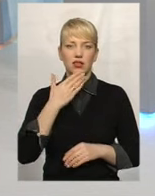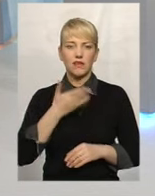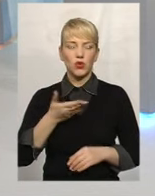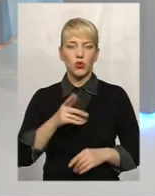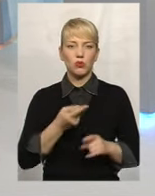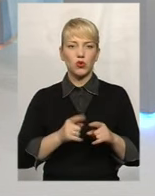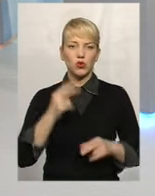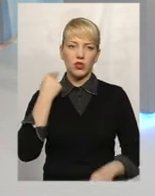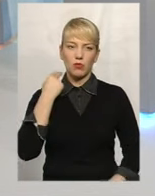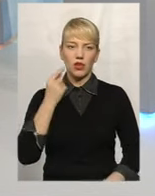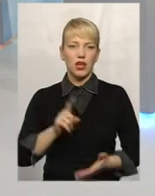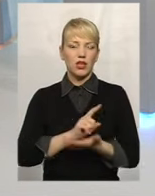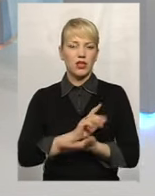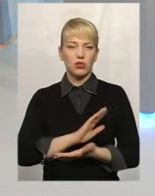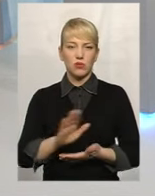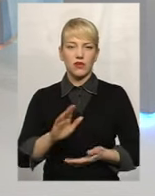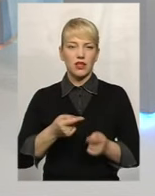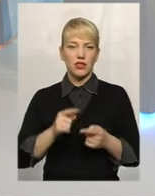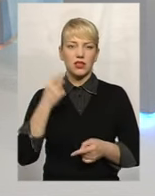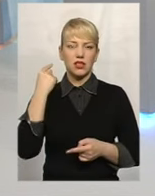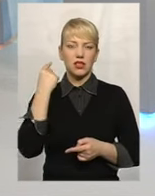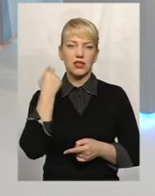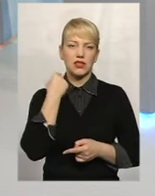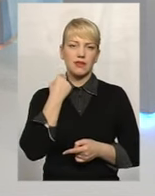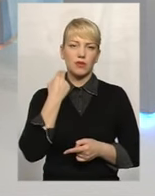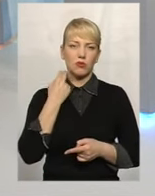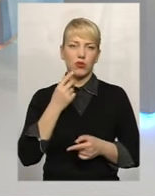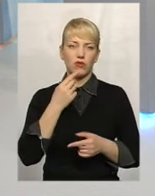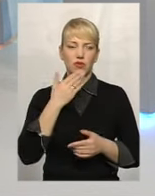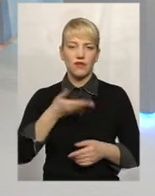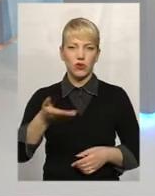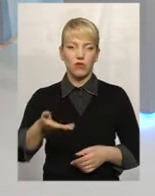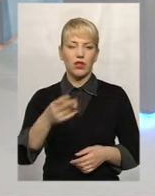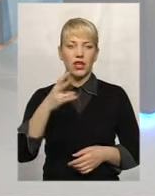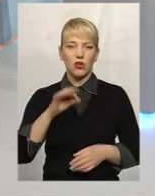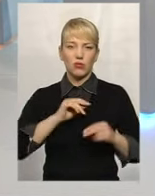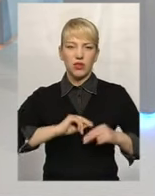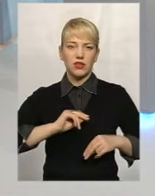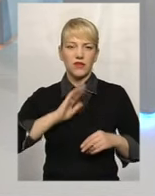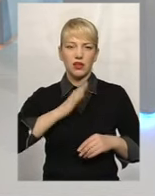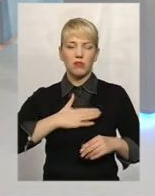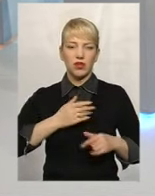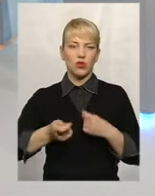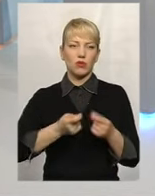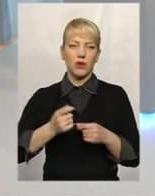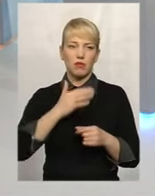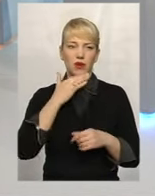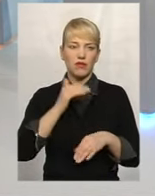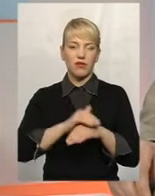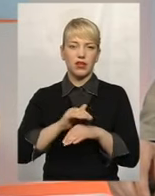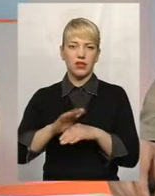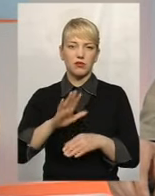заборгованість, ну і не зобов'язані, в принципі, звітувати про таке. Хоча працівниками нашого управління неодноразово такі факти